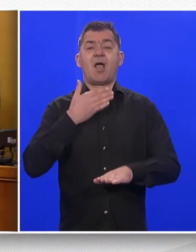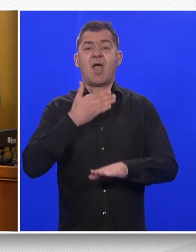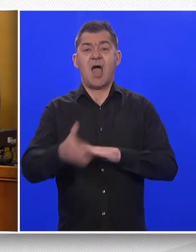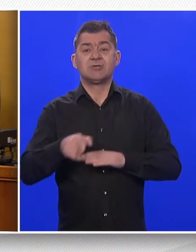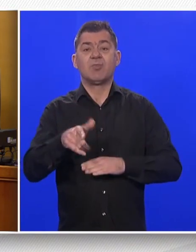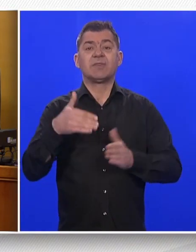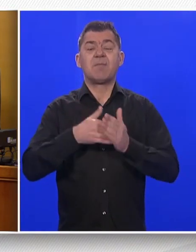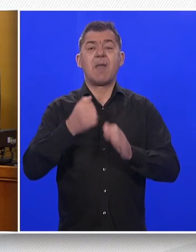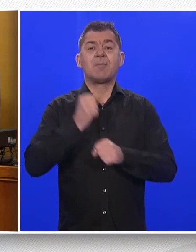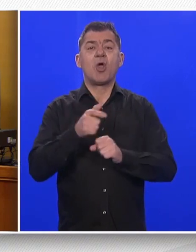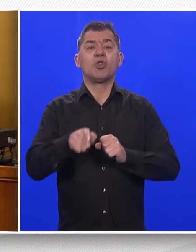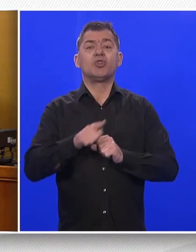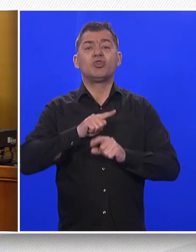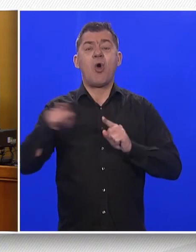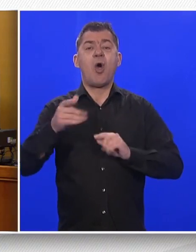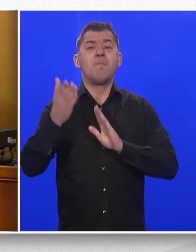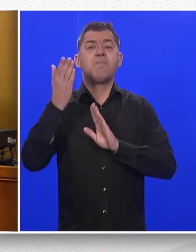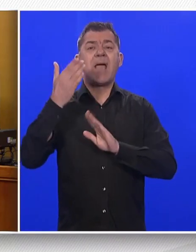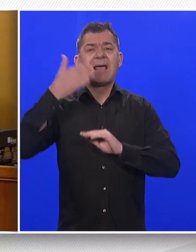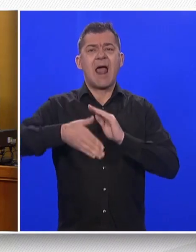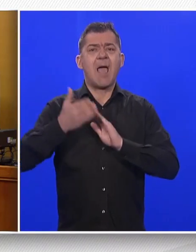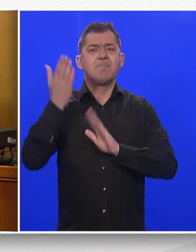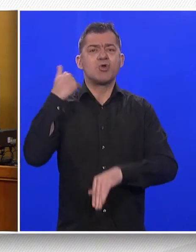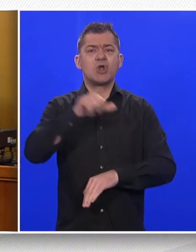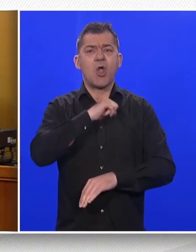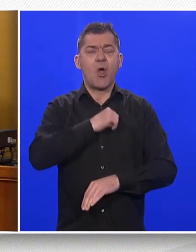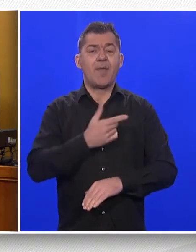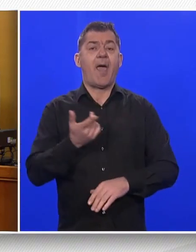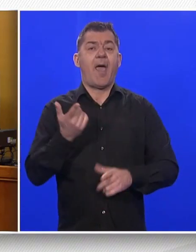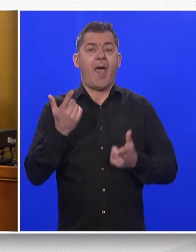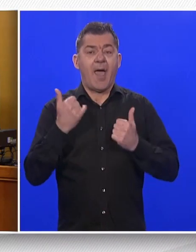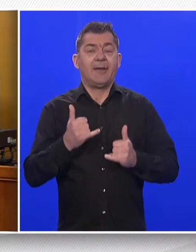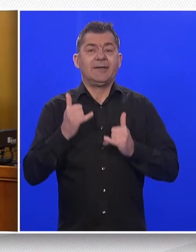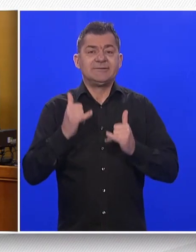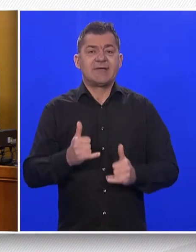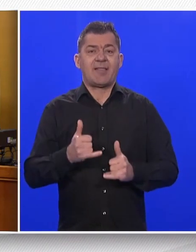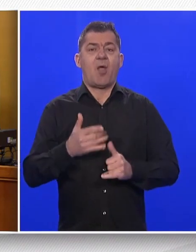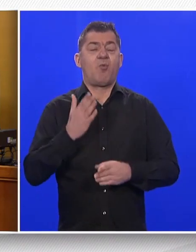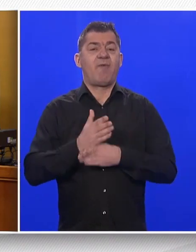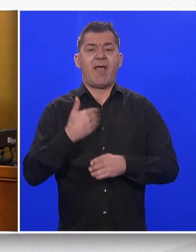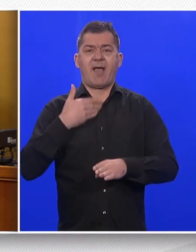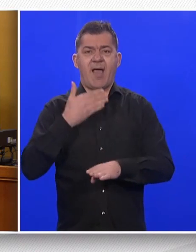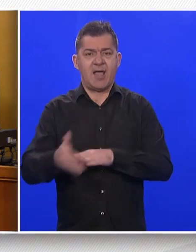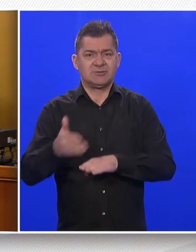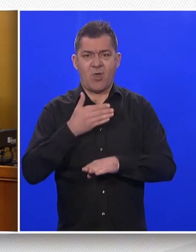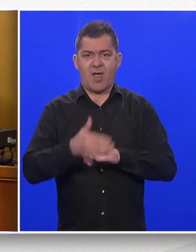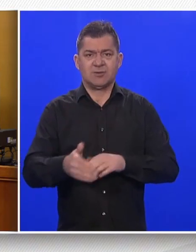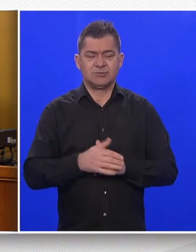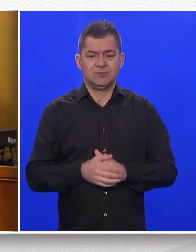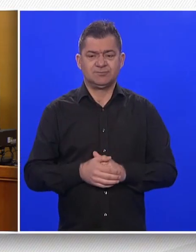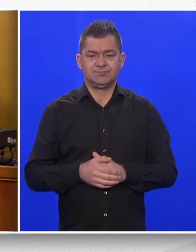prošle godine, ali dobro, rekli bi neki bolje ikad nego nikad. Ali opet i sa ove govornice moram